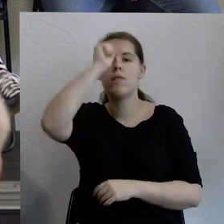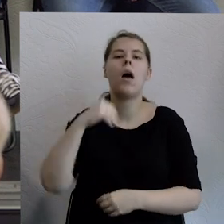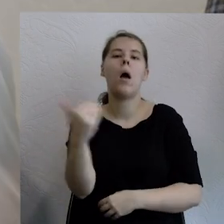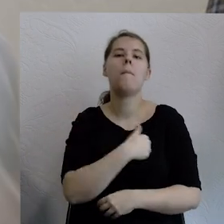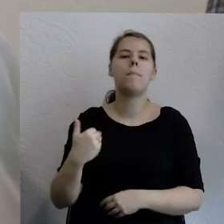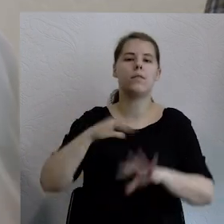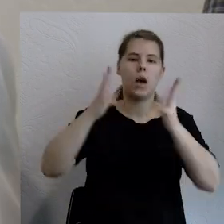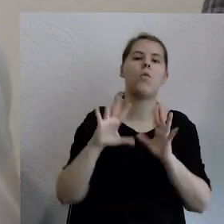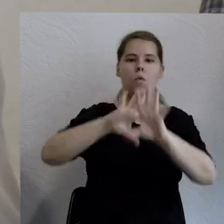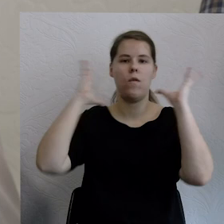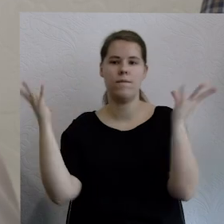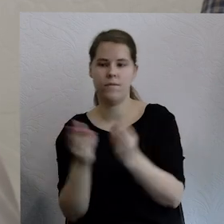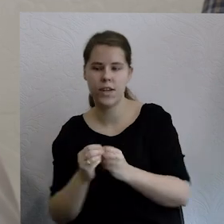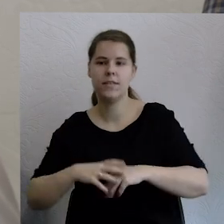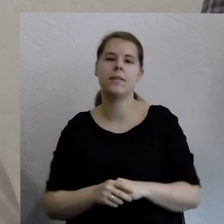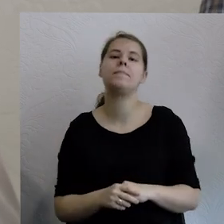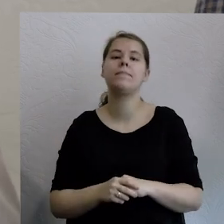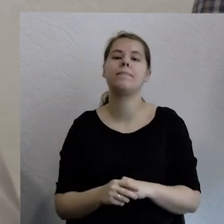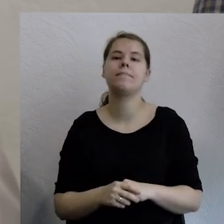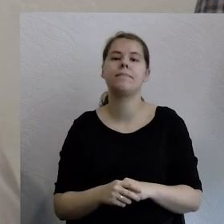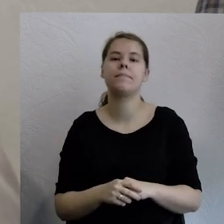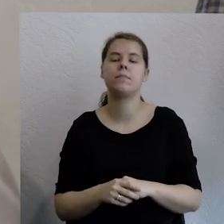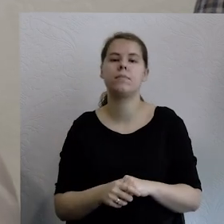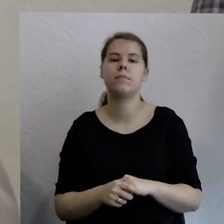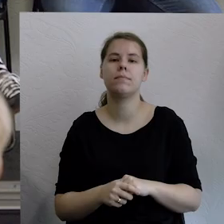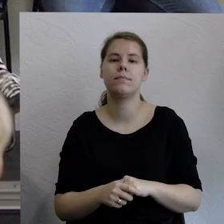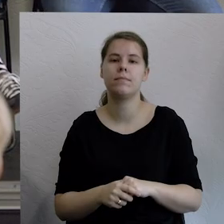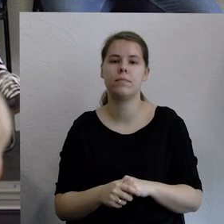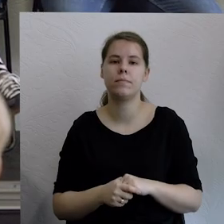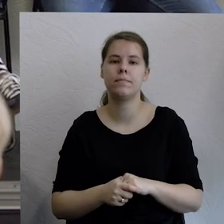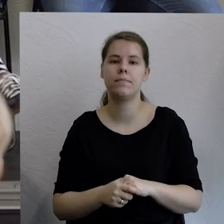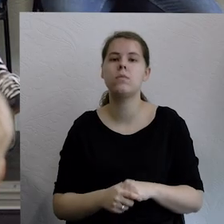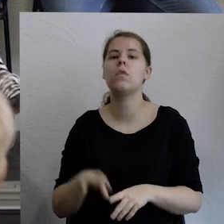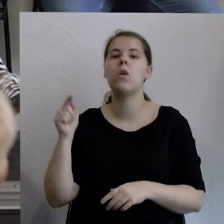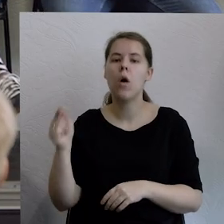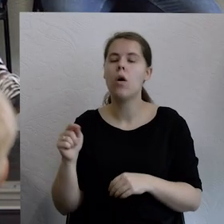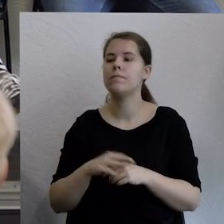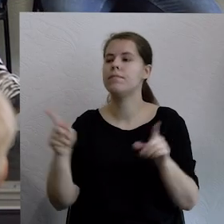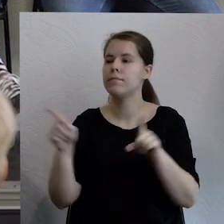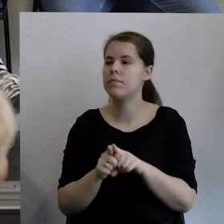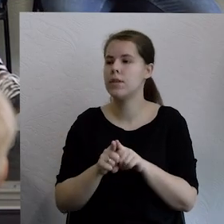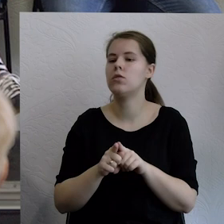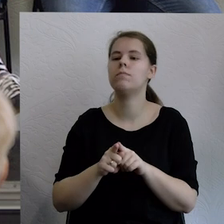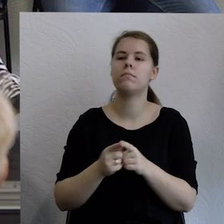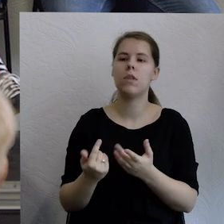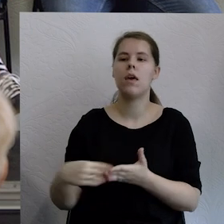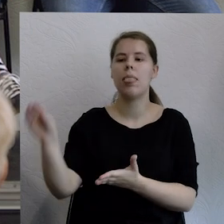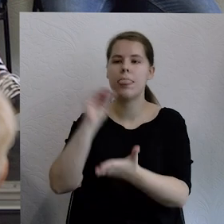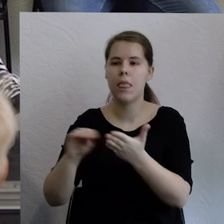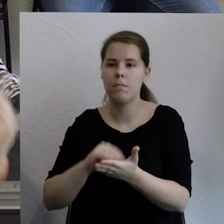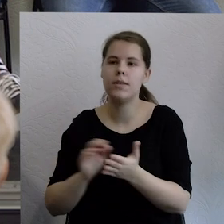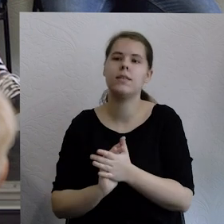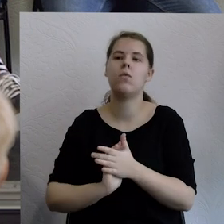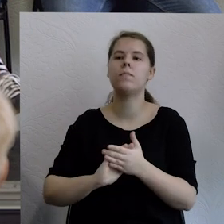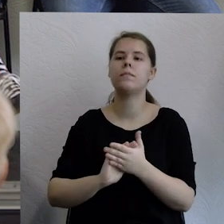przyszłości świata, a dzisiaj o przyszłości będziemy rozmawiać. Redaktor i współautor raportu końcowego narodowego programu Foresight